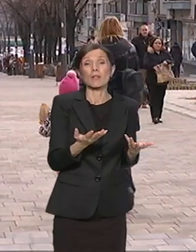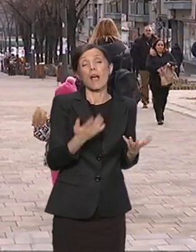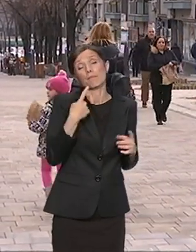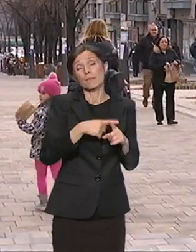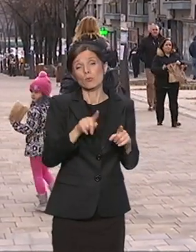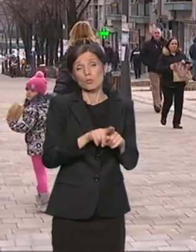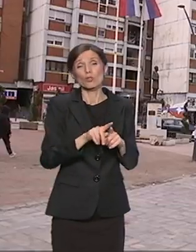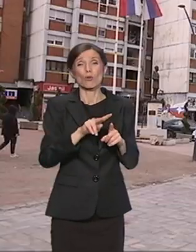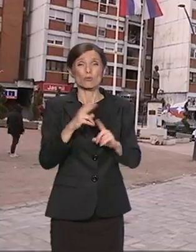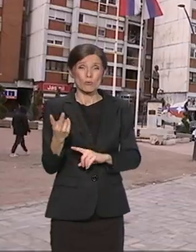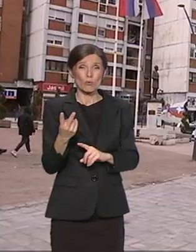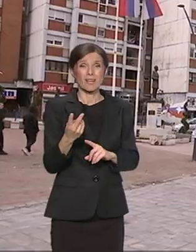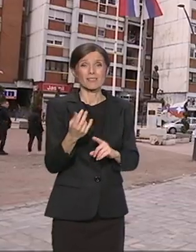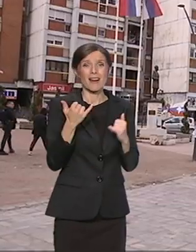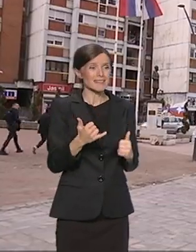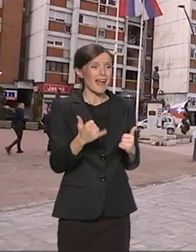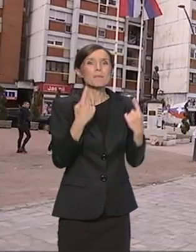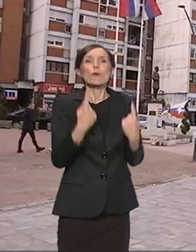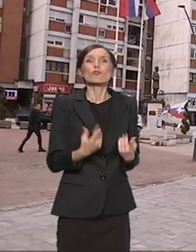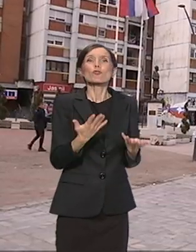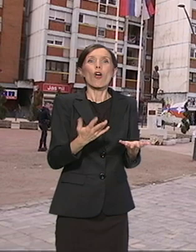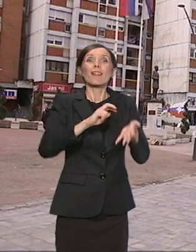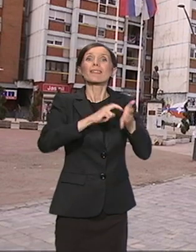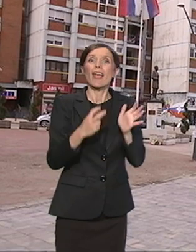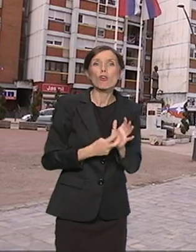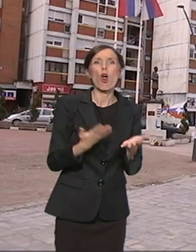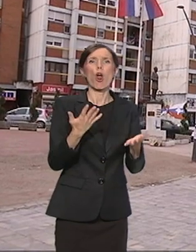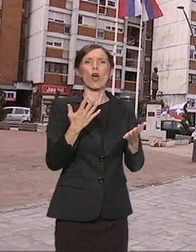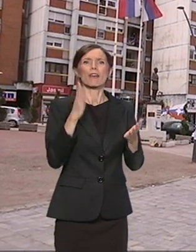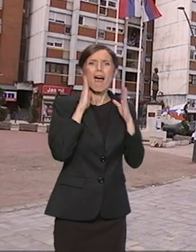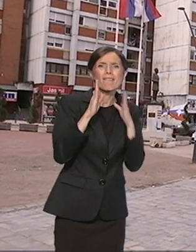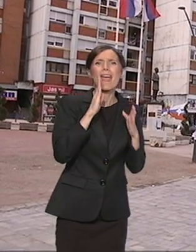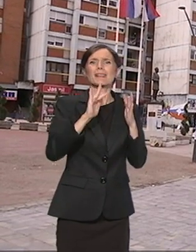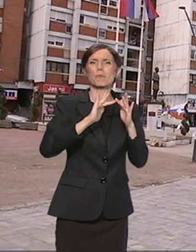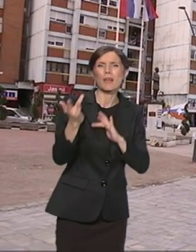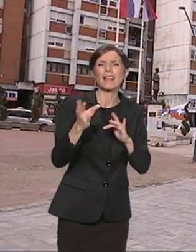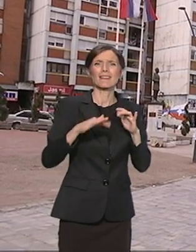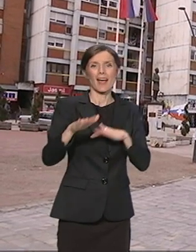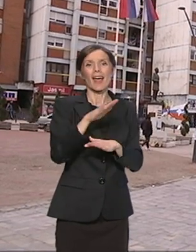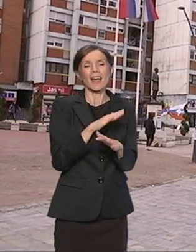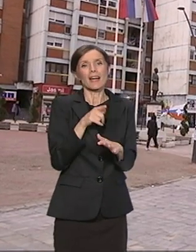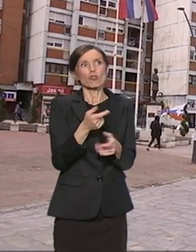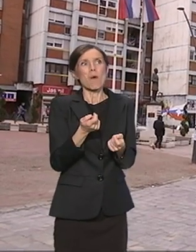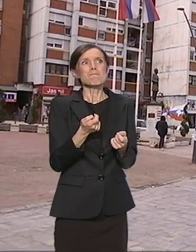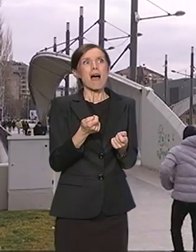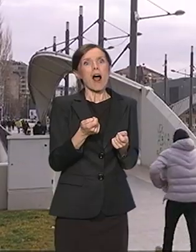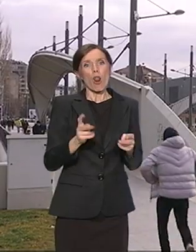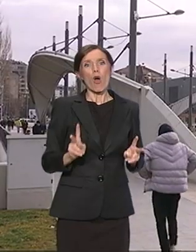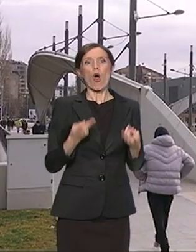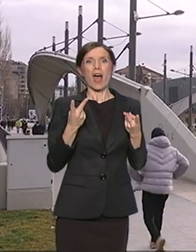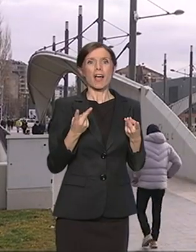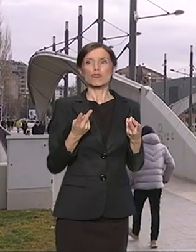i drugde sarvene tehnologije, društvene mreže i to je jedan od onih momenta koji nadopunjuju ovaj